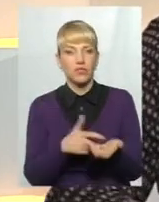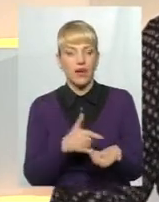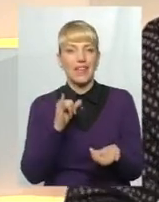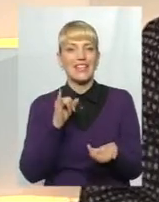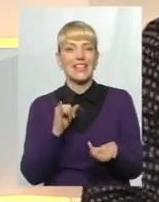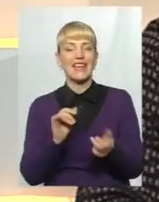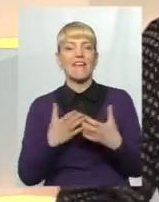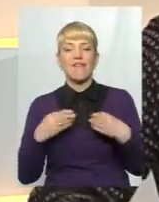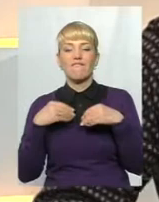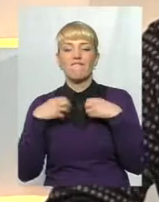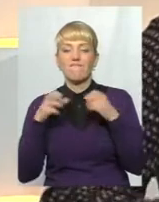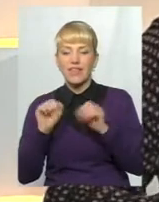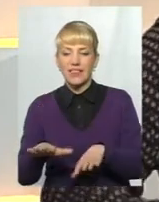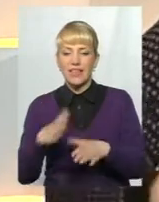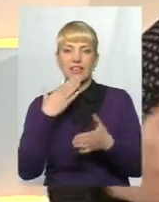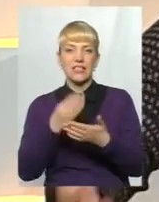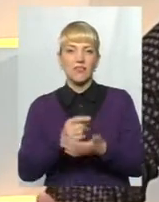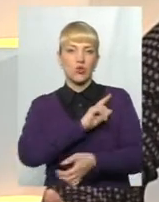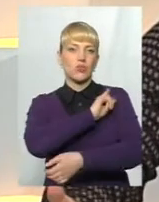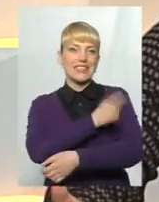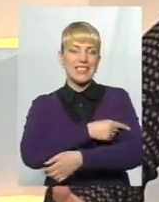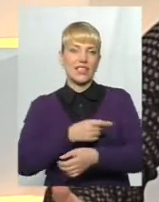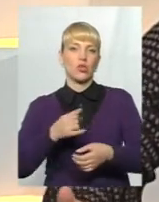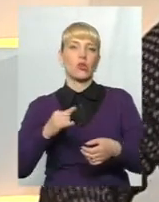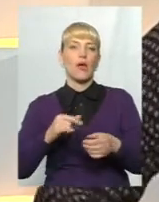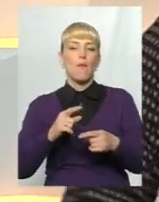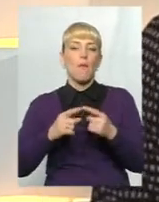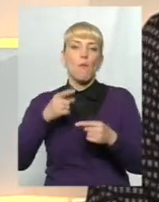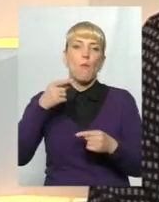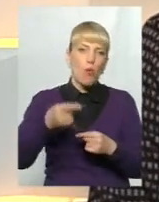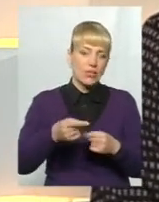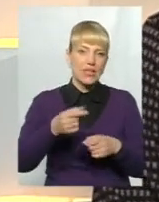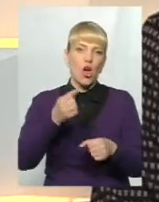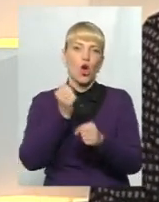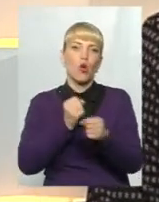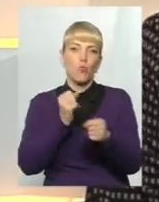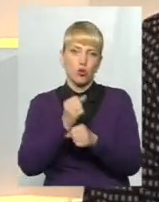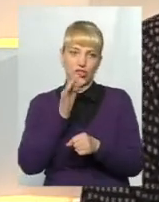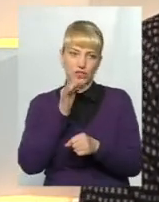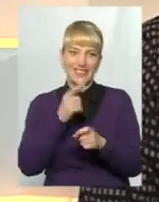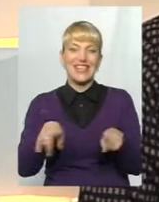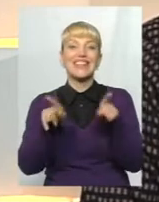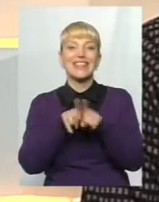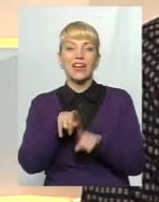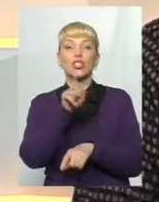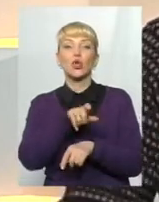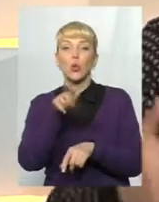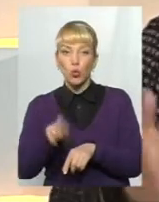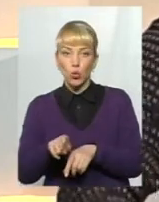віддає свою силу, енергію в позаробочий час. І такі люди, вони